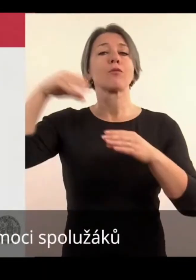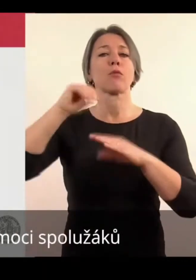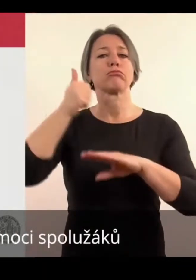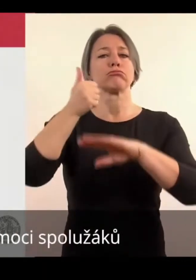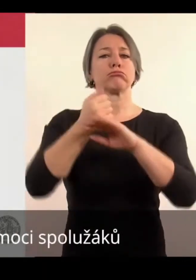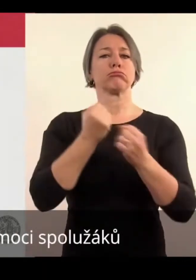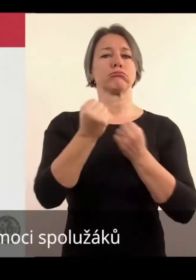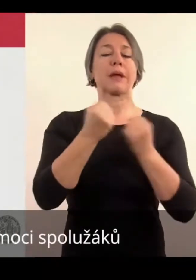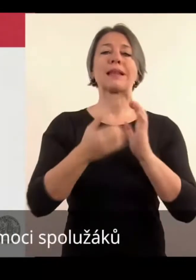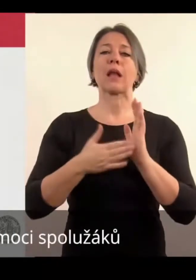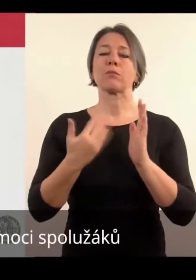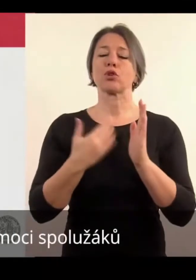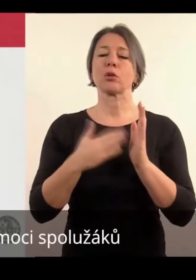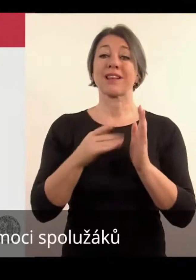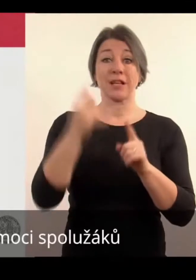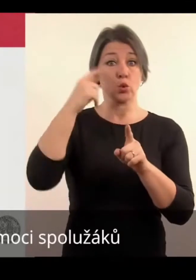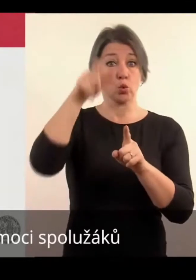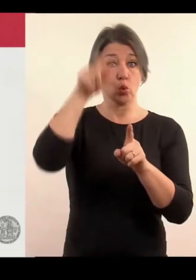za pomoci spolužáků.